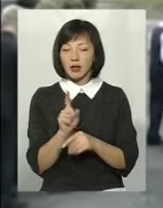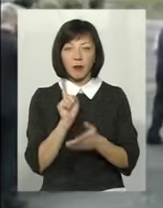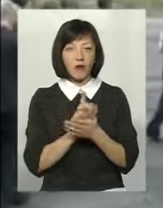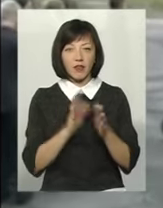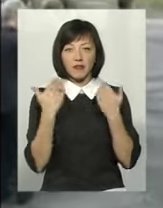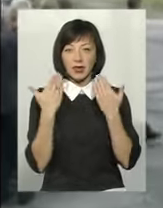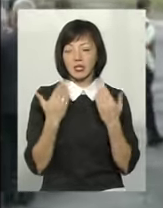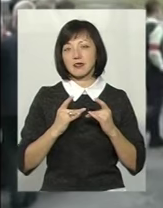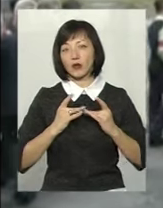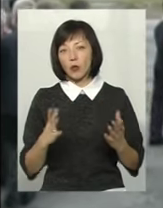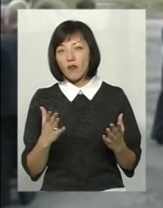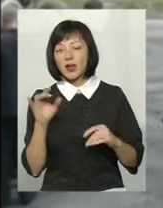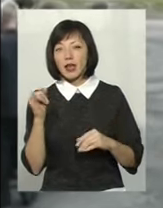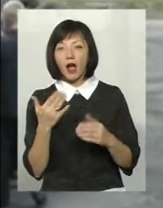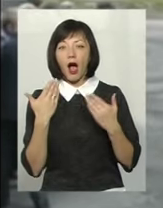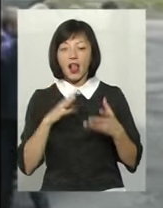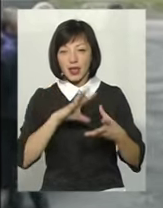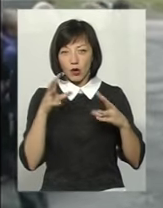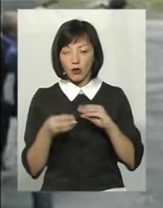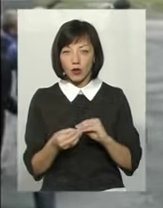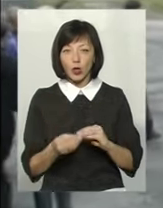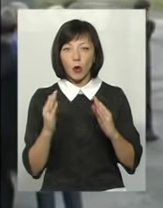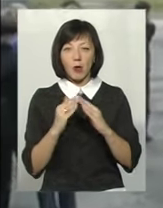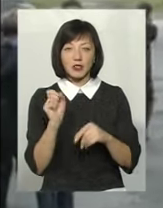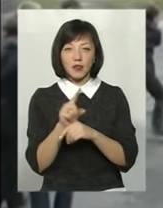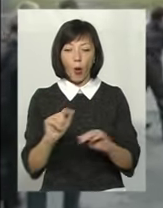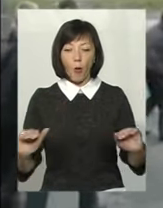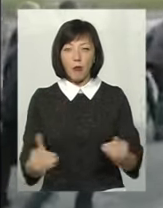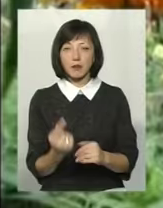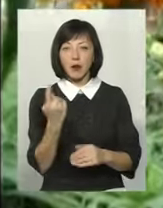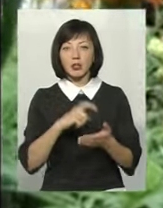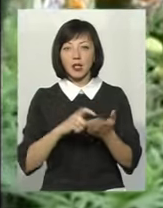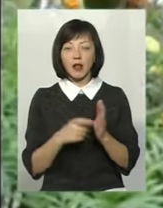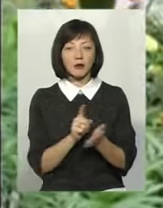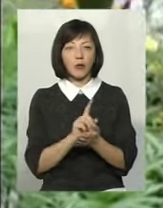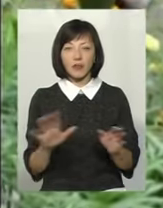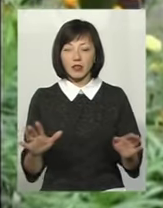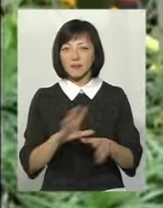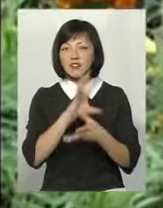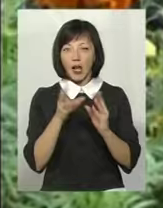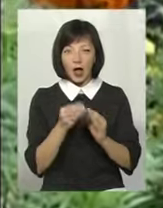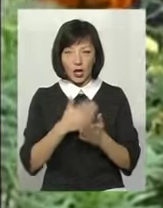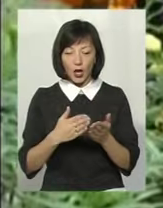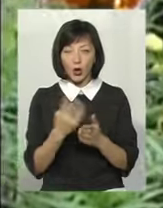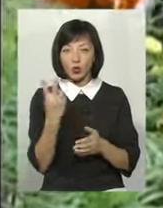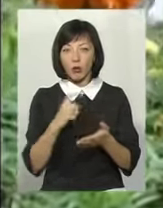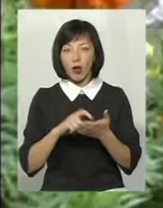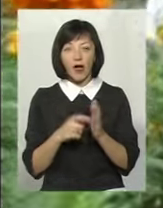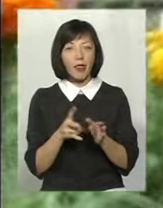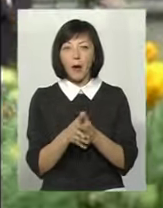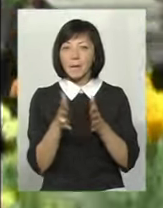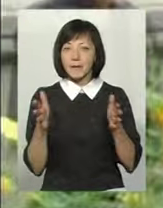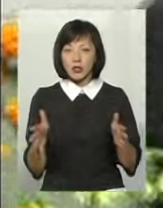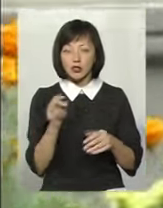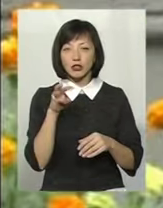вихідні, святкові дні та канікули. А обсяг домашків взагалі обмежили. У первачків її не повинно бути взагалі. У другому класі не більше,